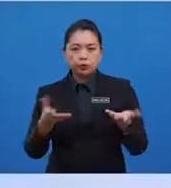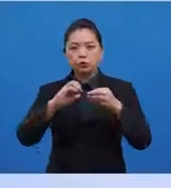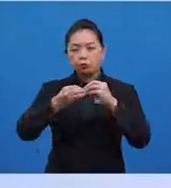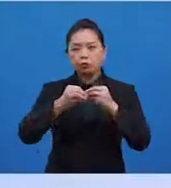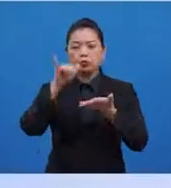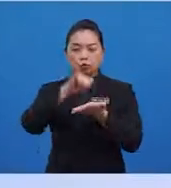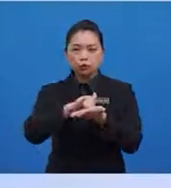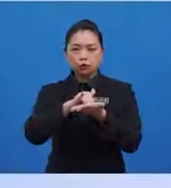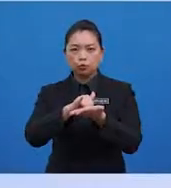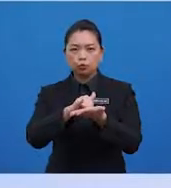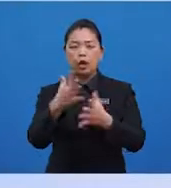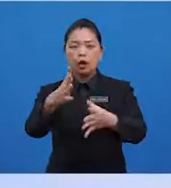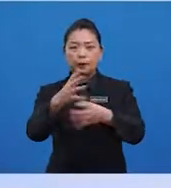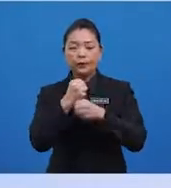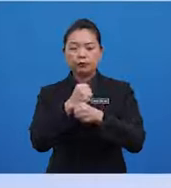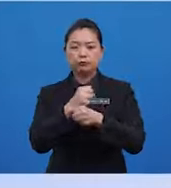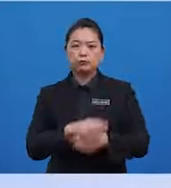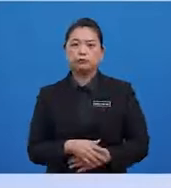itu diperolehi?